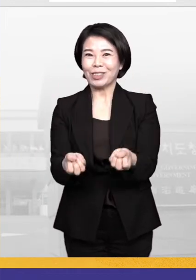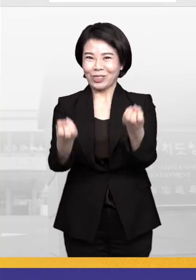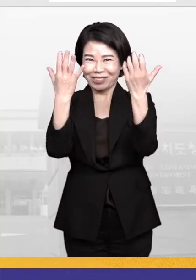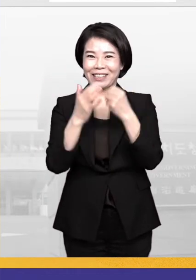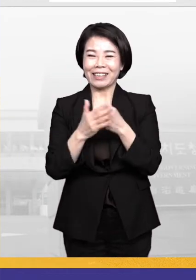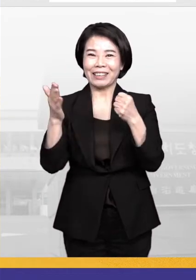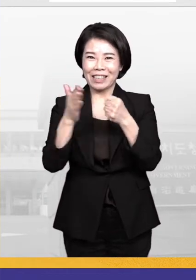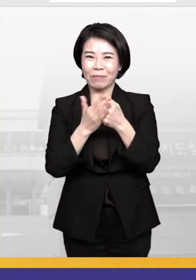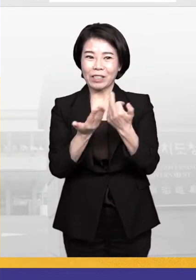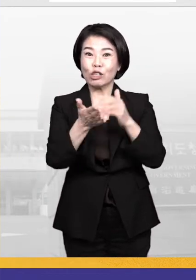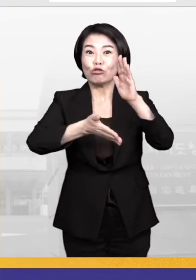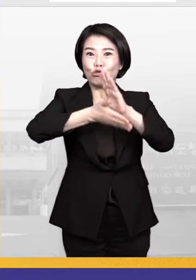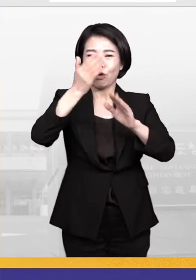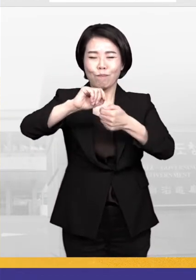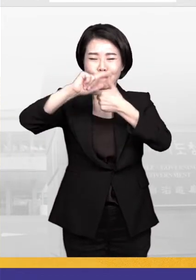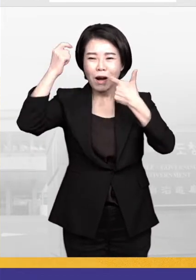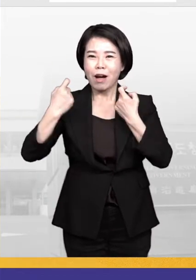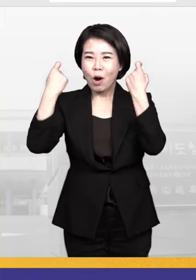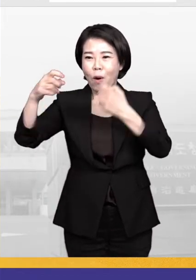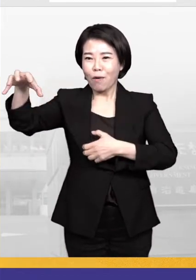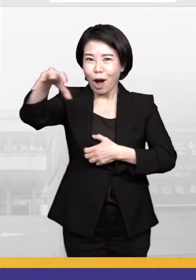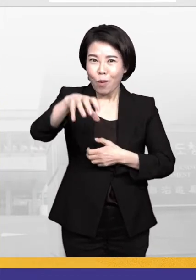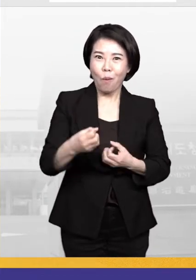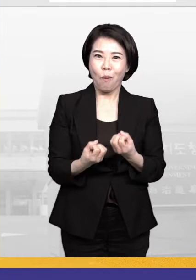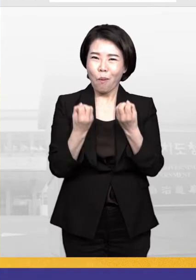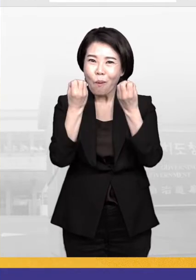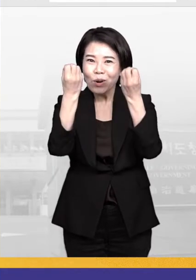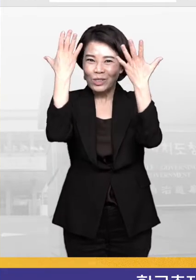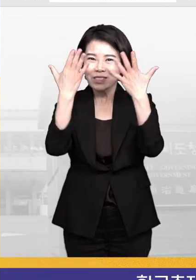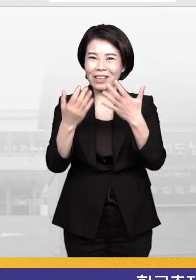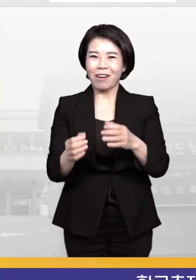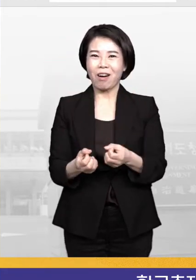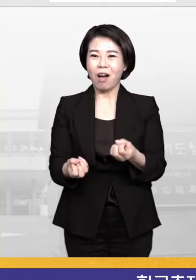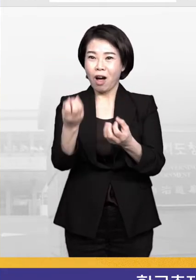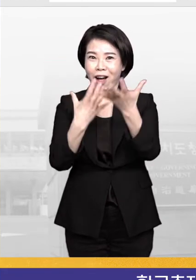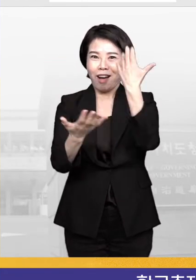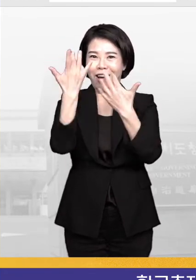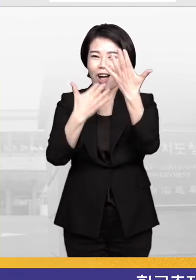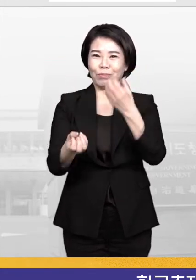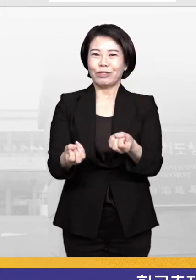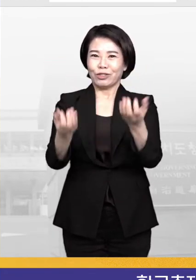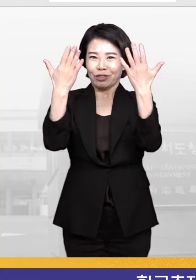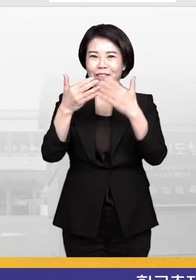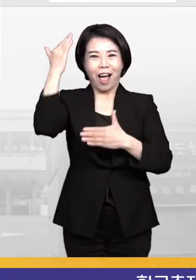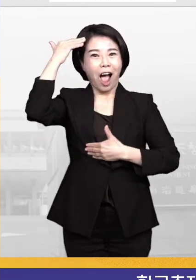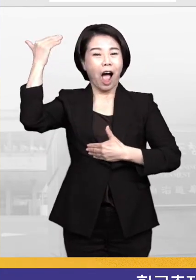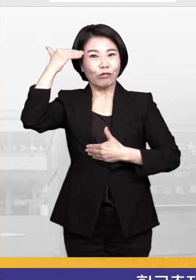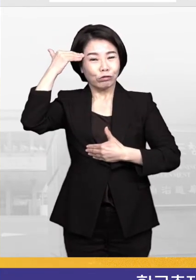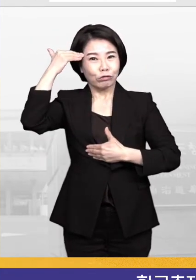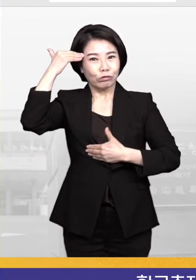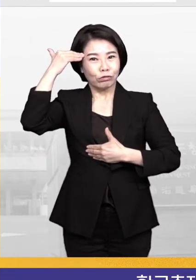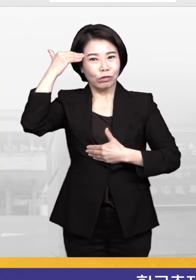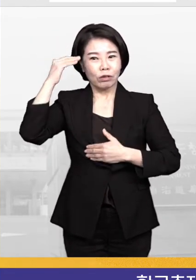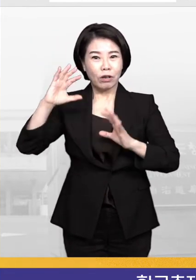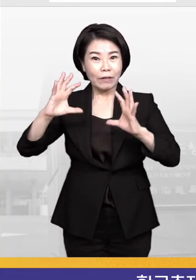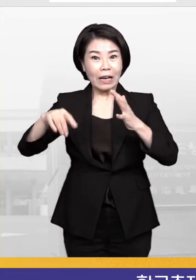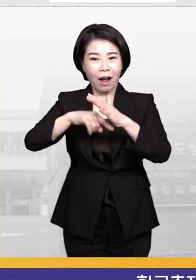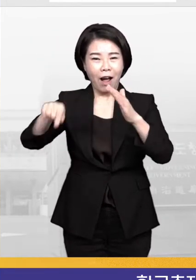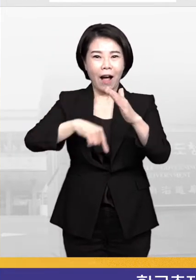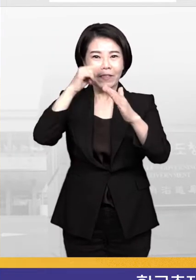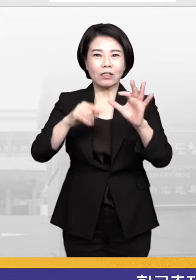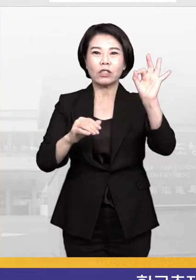제주시는 제주의 유명 관광축제인 제주 들불축제가 한국축제콘텐츠협회에서 주최하는 제10회